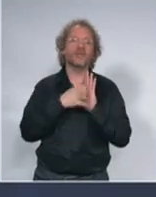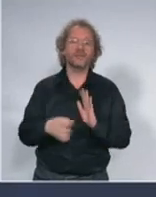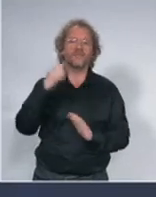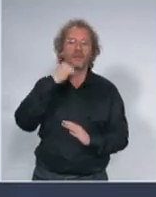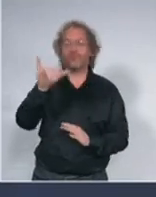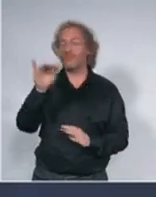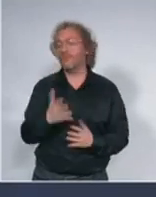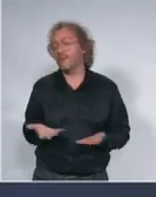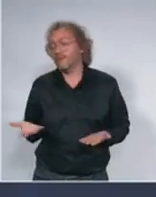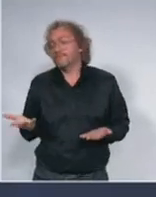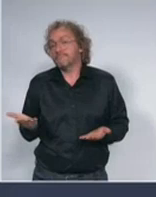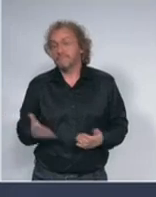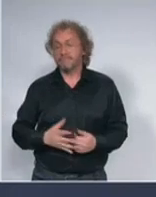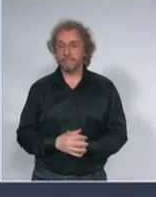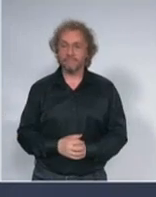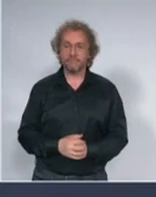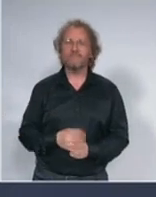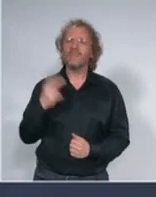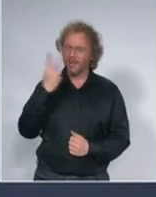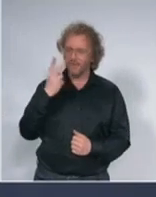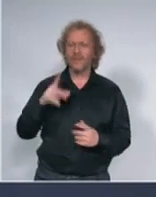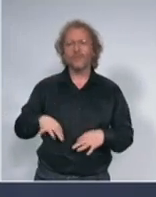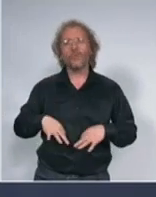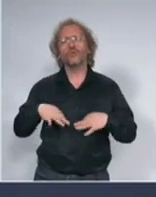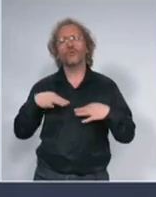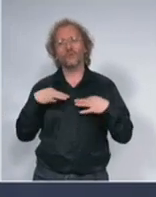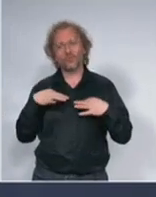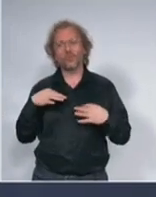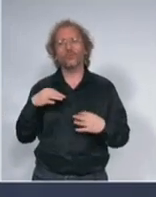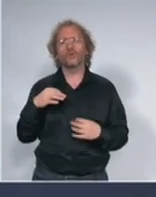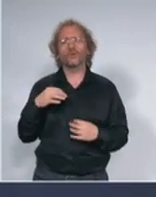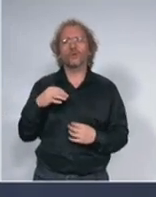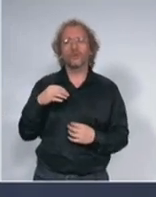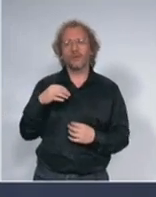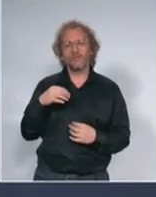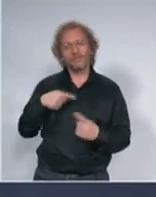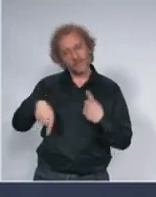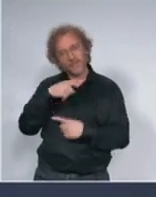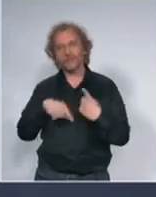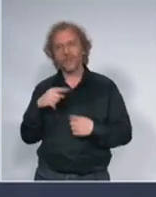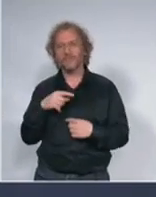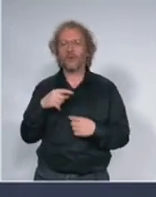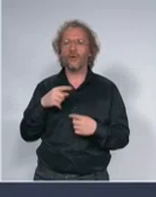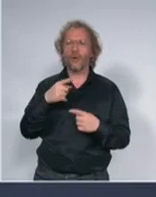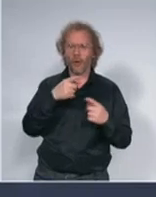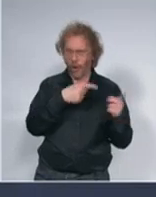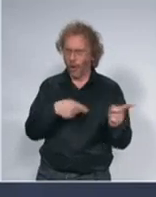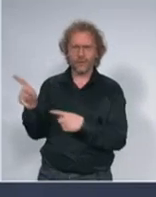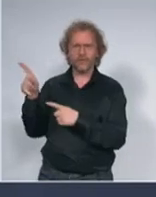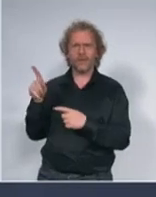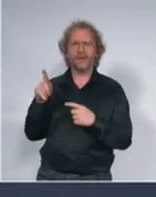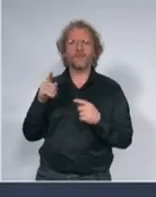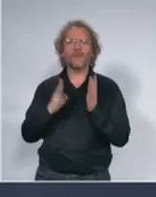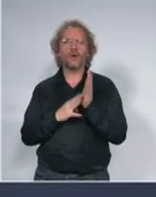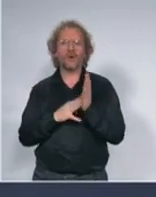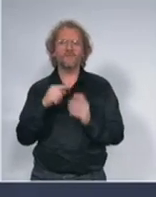ujutru takve slučaje već sve one gde nemaju boravišno dozvolu upućivati odmah u Morovići to je to za sada